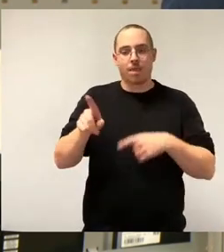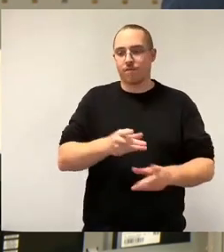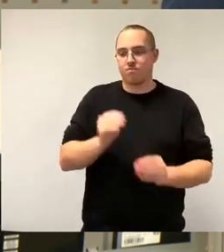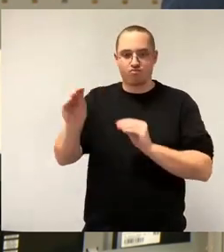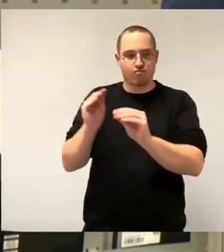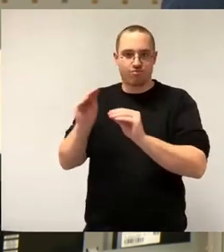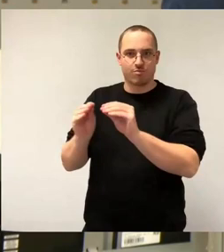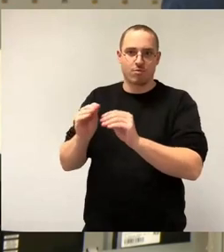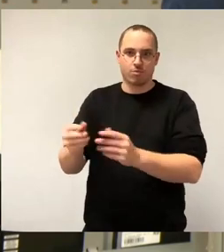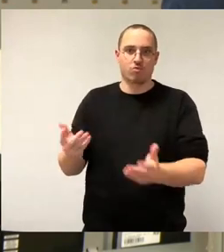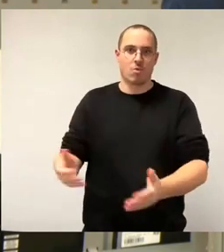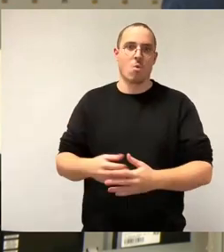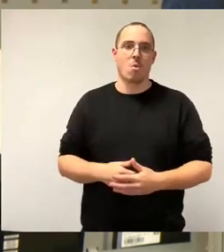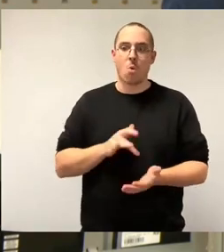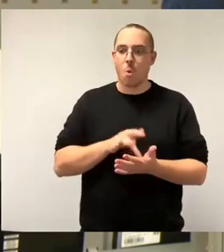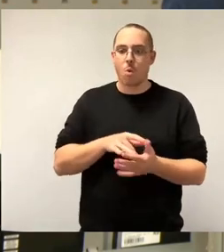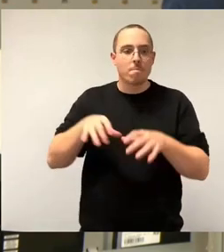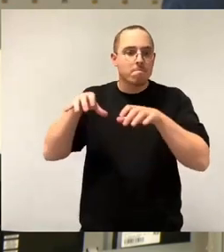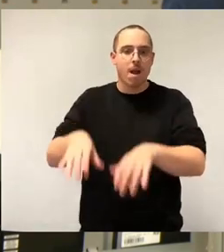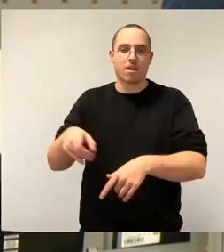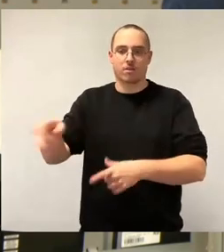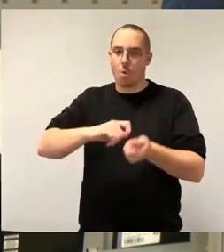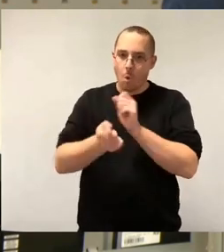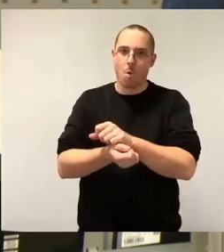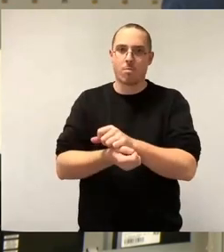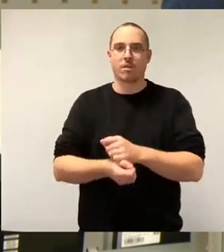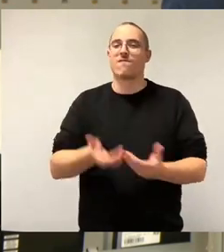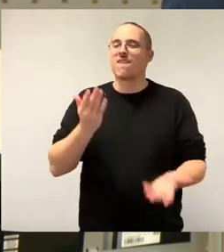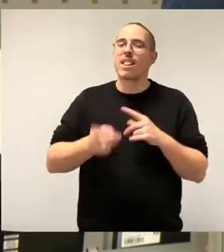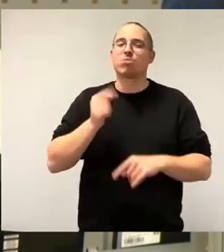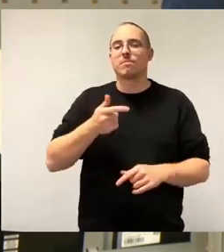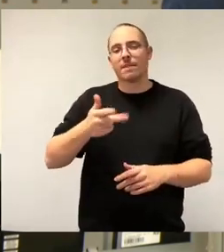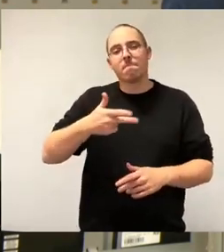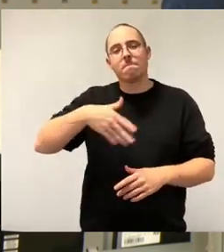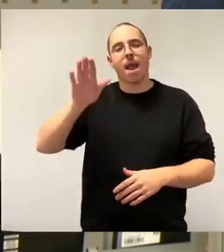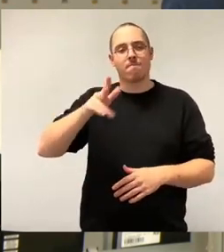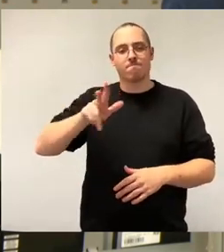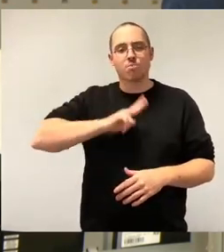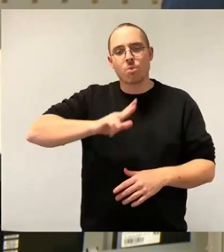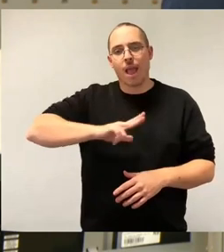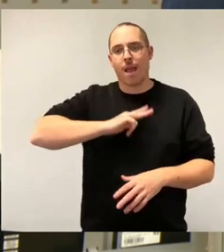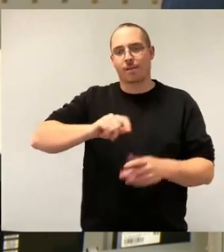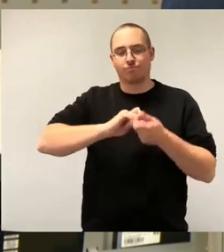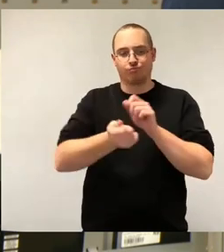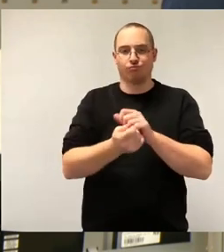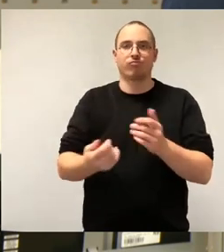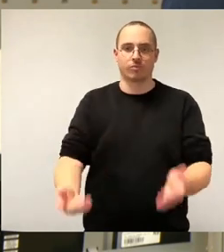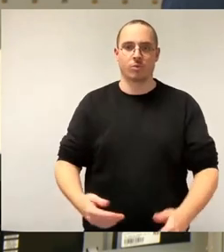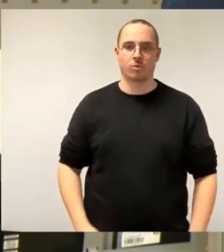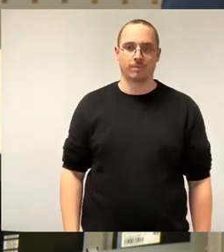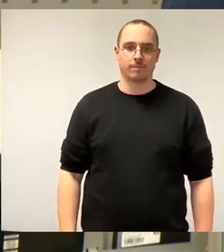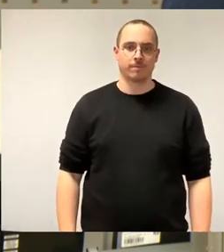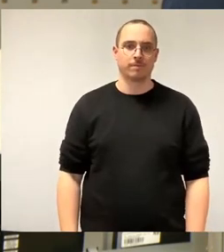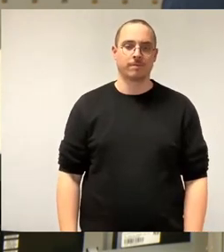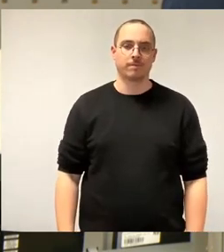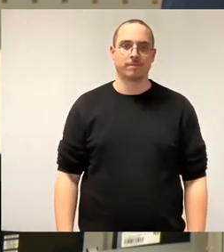deutet ja schon darauf hin, dass man vielleicht seine Flotte wieder peu à peu erneuern könnte. Und ehrlicherweise, ich habe manchmal das Gefühl, dass dieselben Leute,